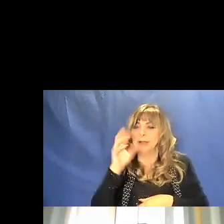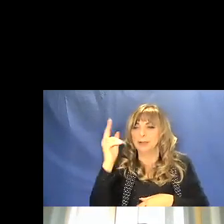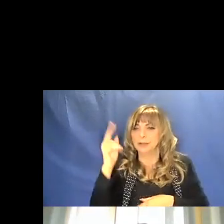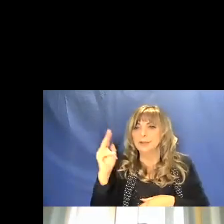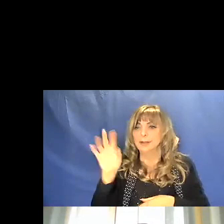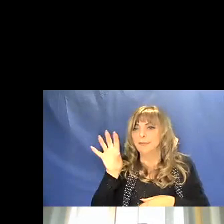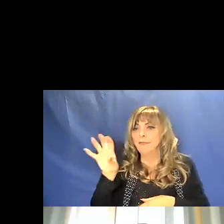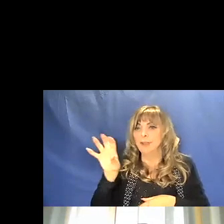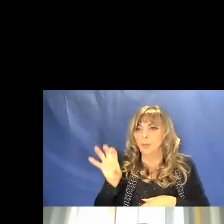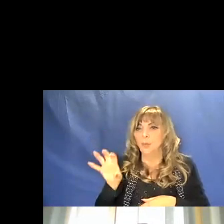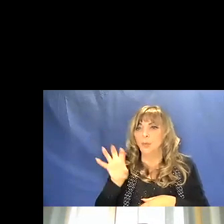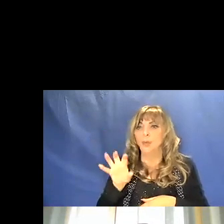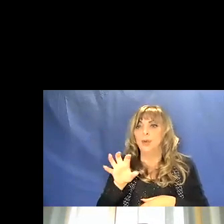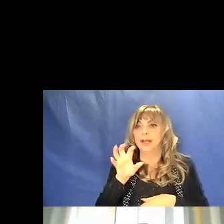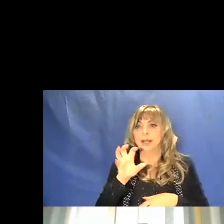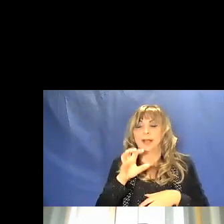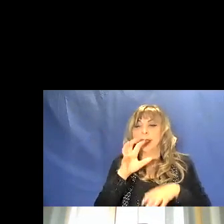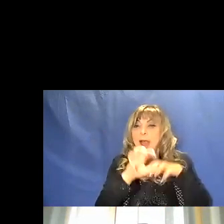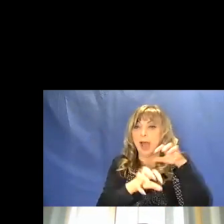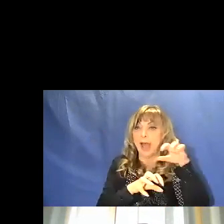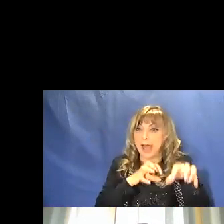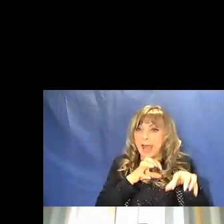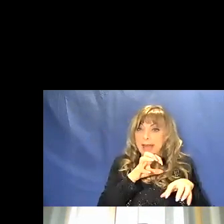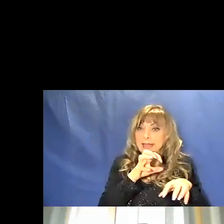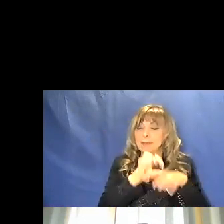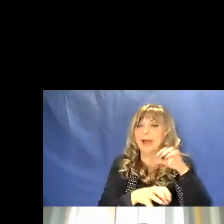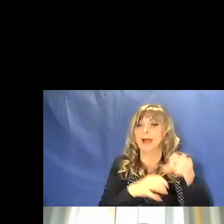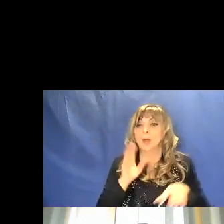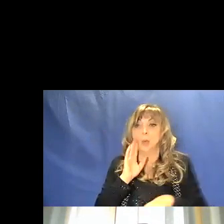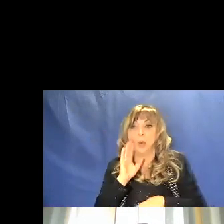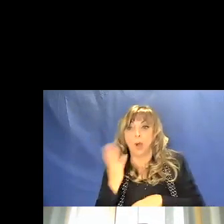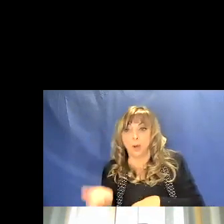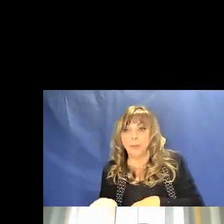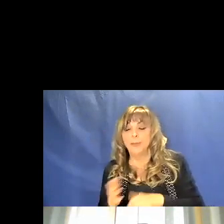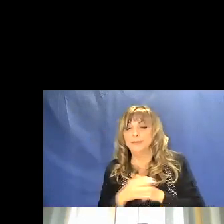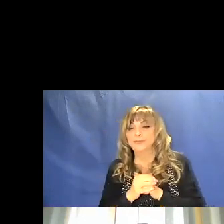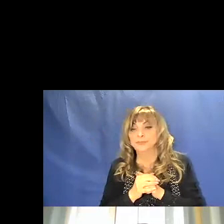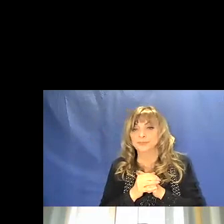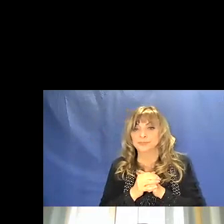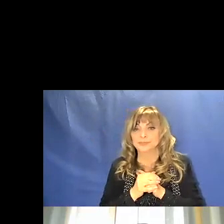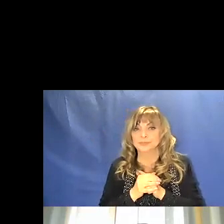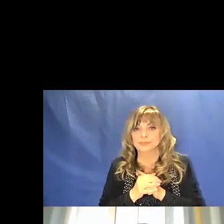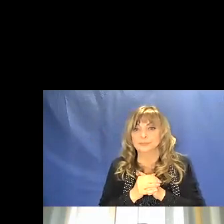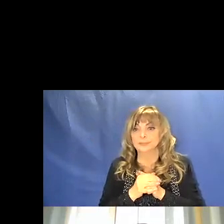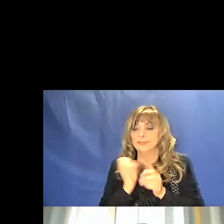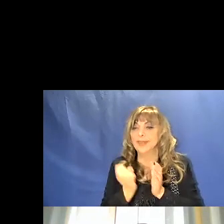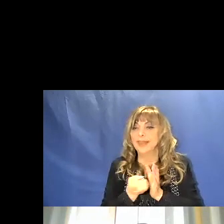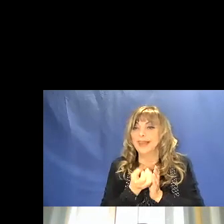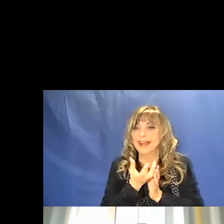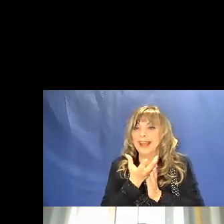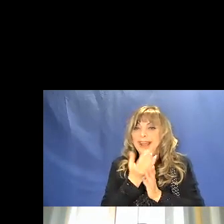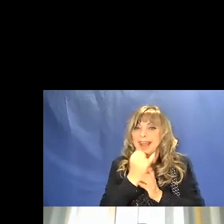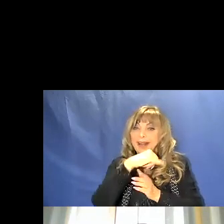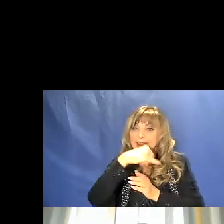figure antropomorfe o zoomorfe quindi il creare la linea